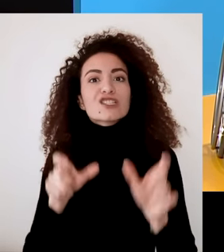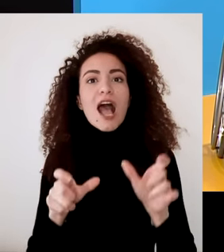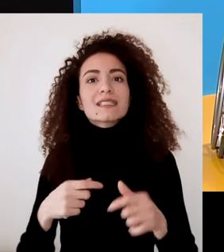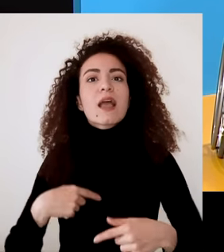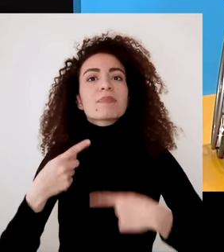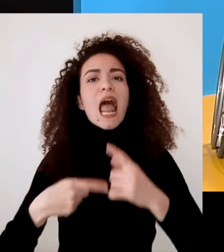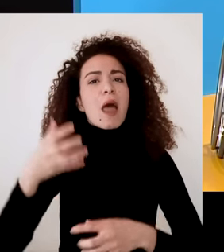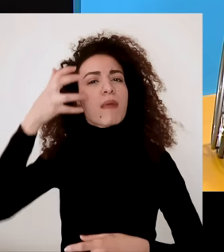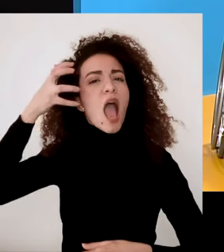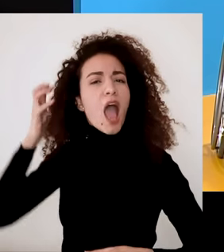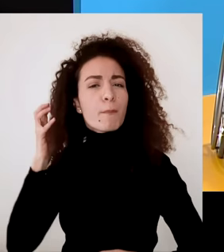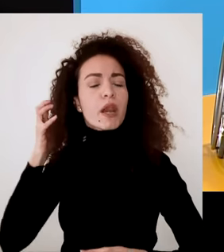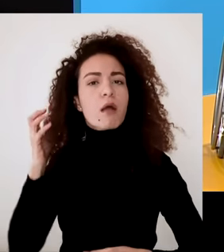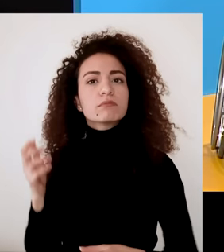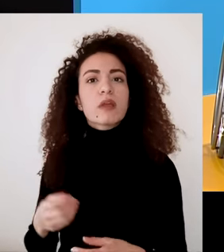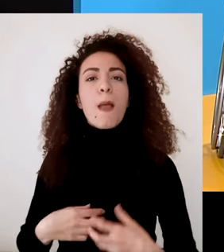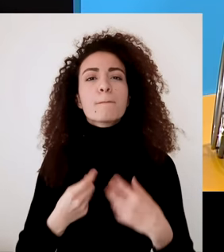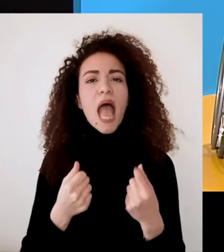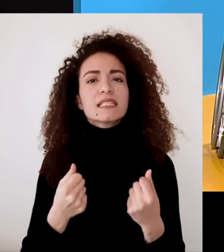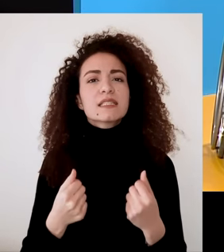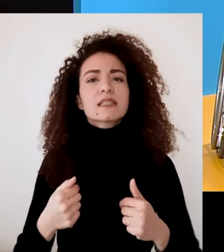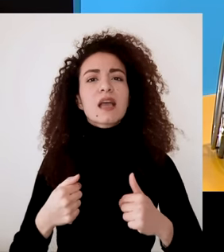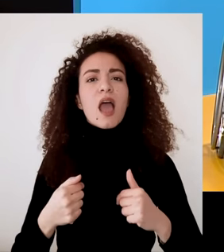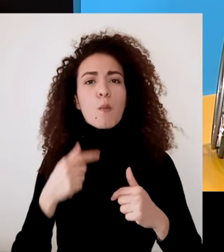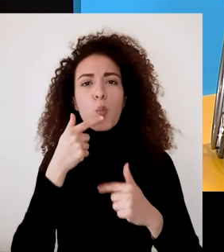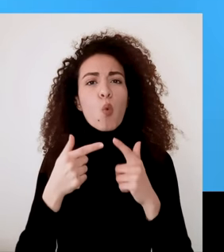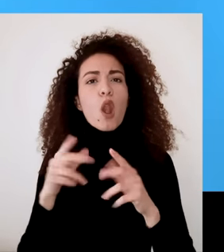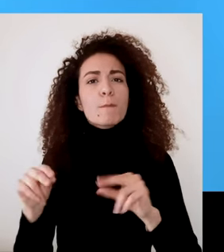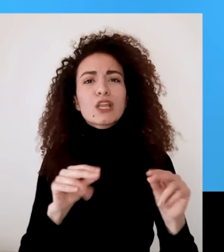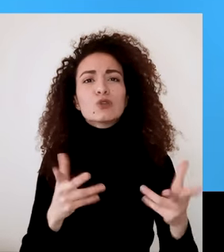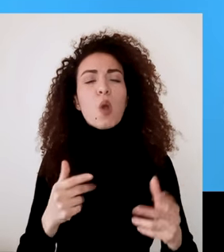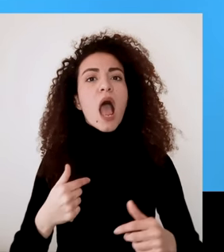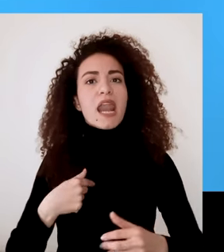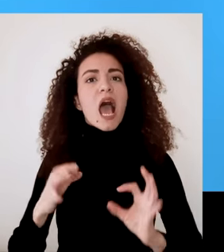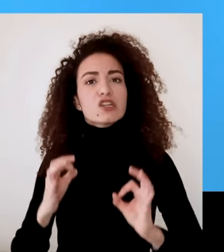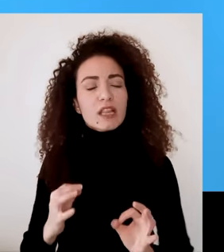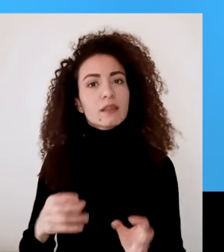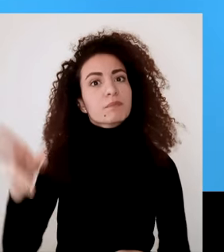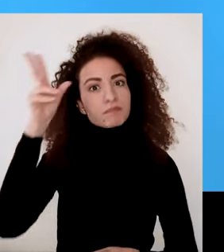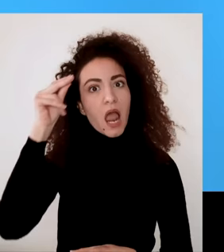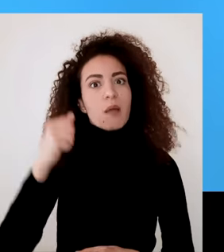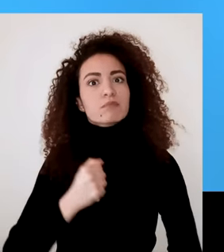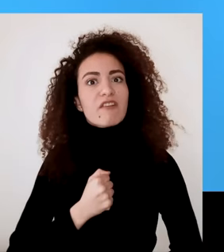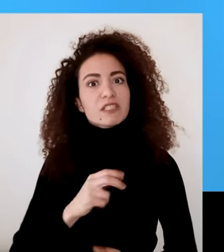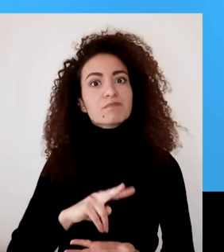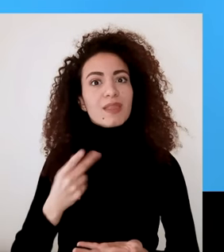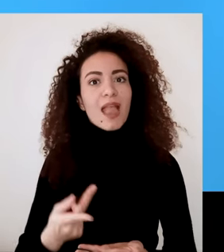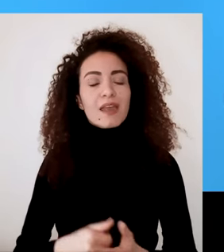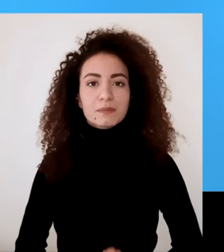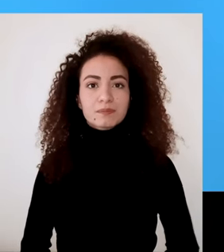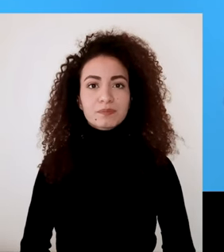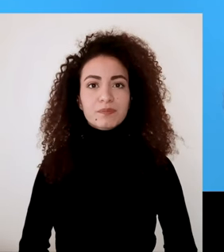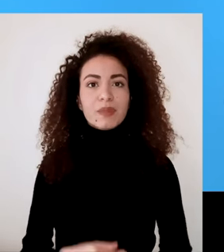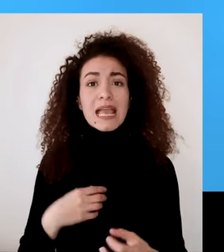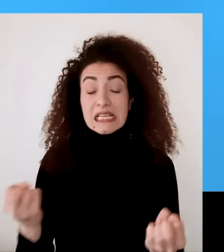على نوع من ولادة جديدة نفسية للشخص أنتجتها التجربة السلبية وبلفت النظر هون إنه هدفنا مش إنه نشيد